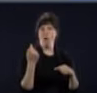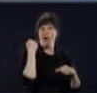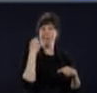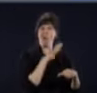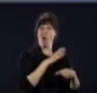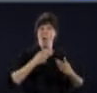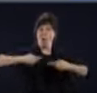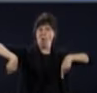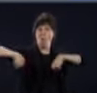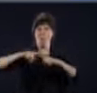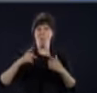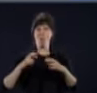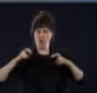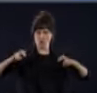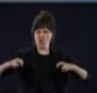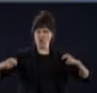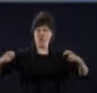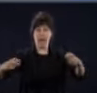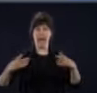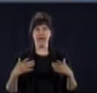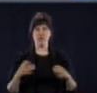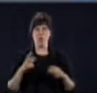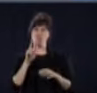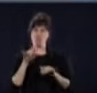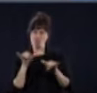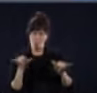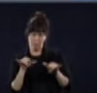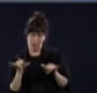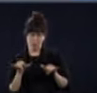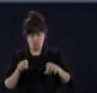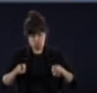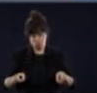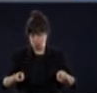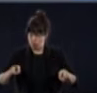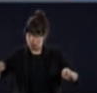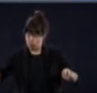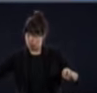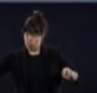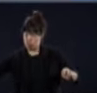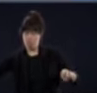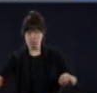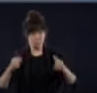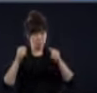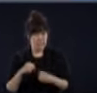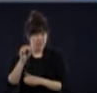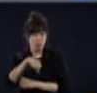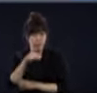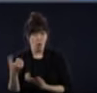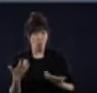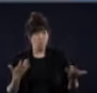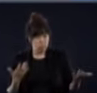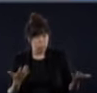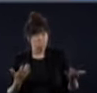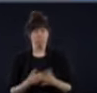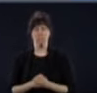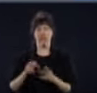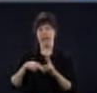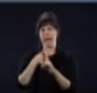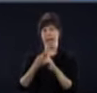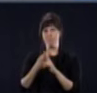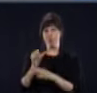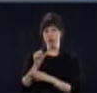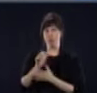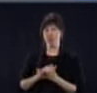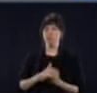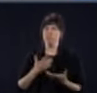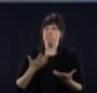distance et de partager un barbecue. Est-ce qu'ils peuvent s'imaginer pouvoir le faire cet été? Bien, écoutez, rien n'est exclu, mais je ne pas vous le dire maintenant,